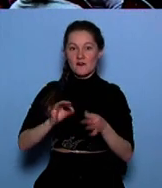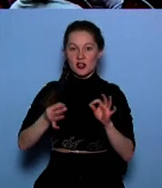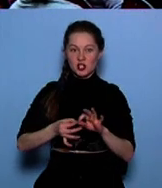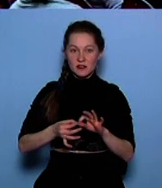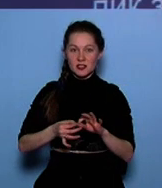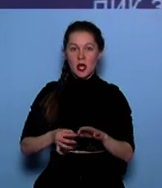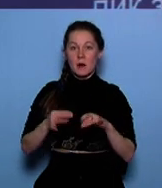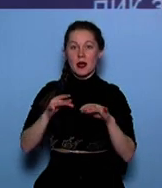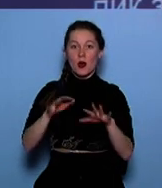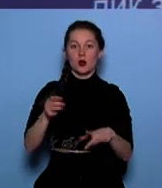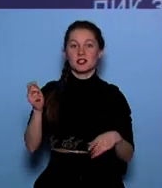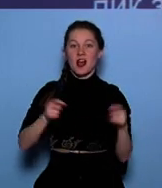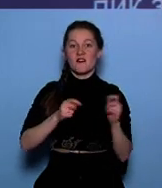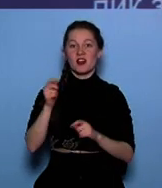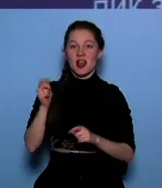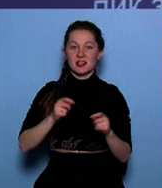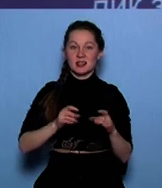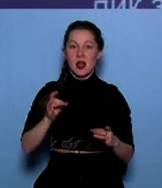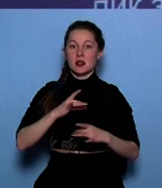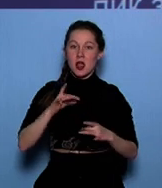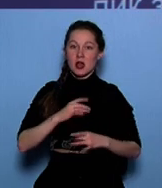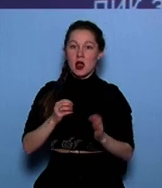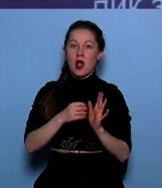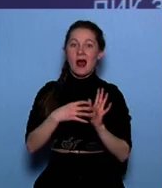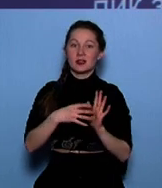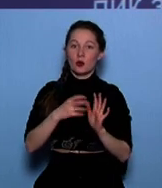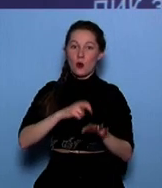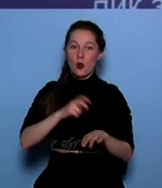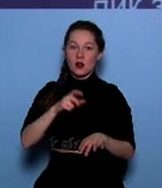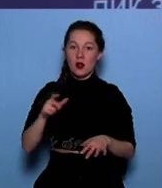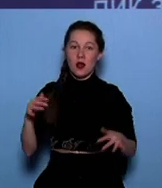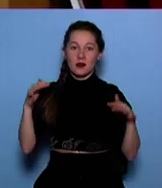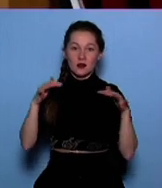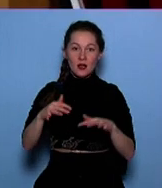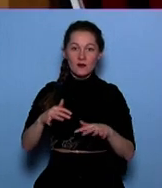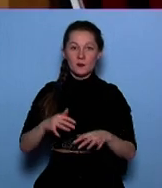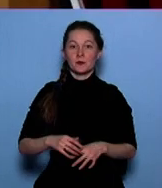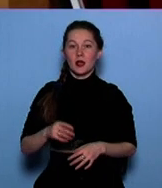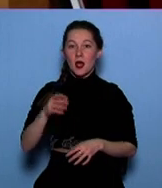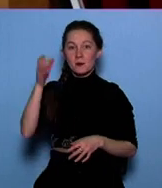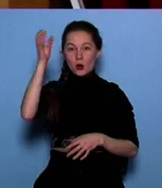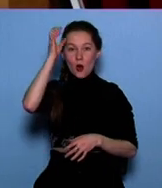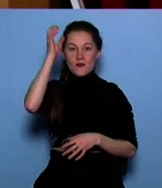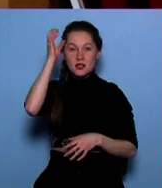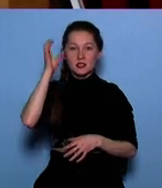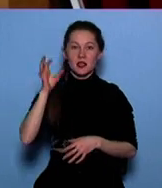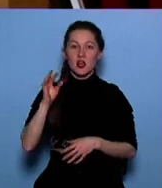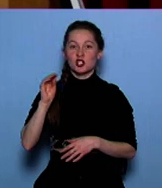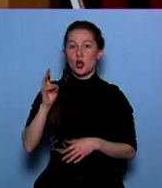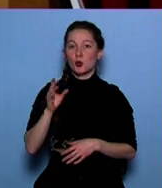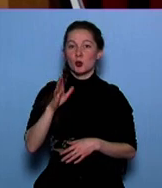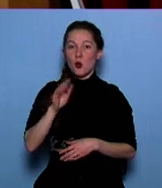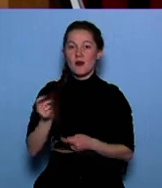республики проходит конференция нейроонкологов. Она организована при поддержке фонда Хабенского. Профессор Ольга Желудкова привезла с собой